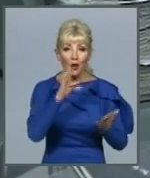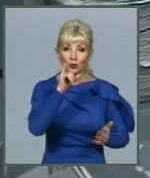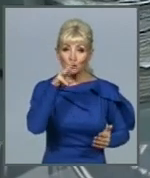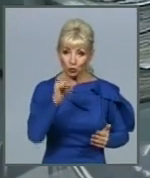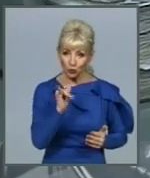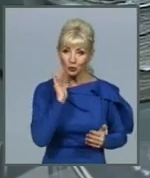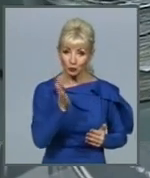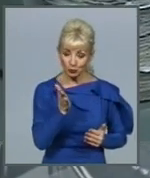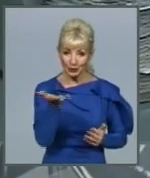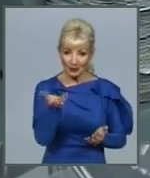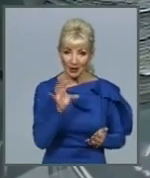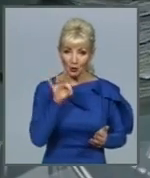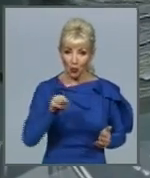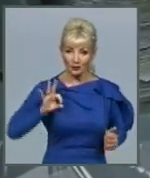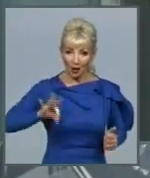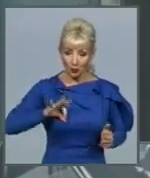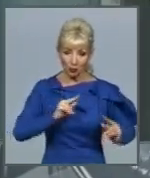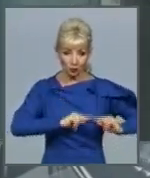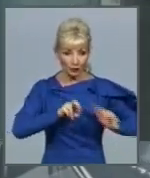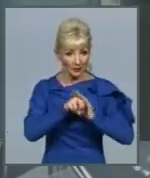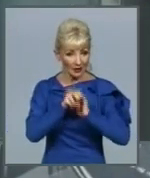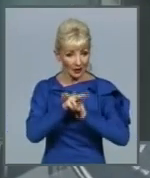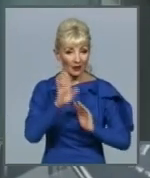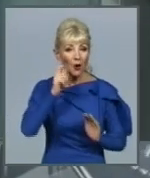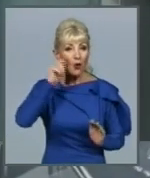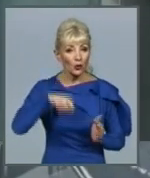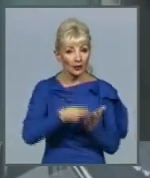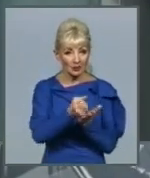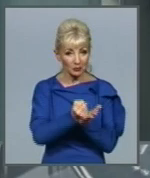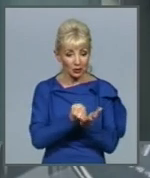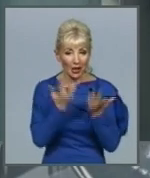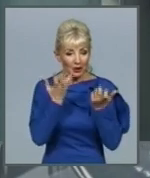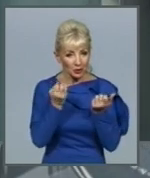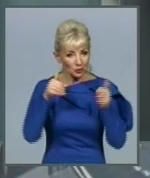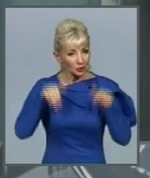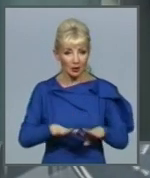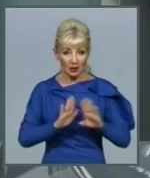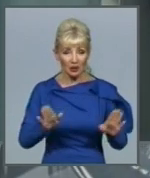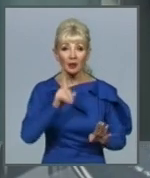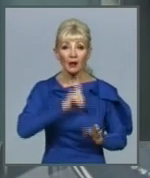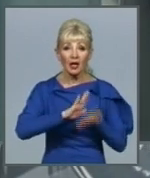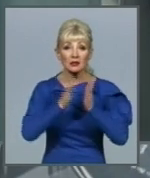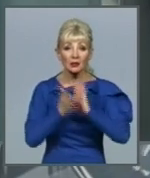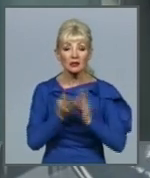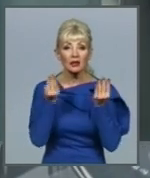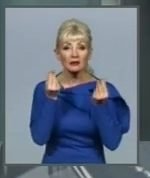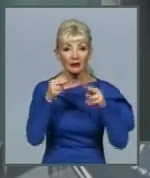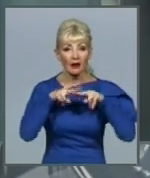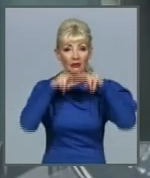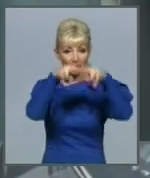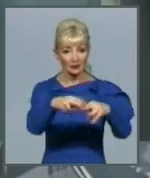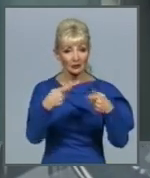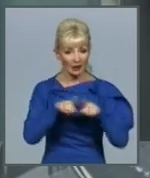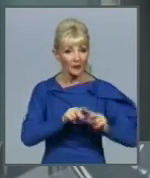трудових мігрантів до українського бюджету, відомості ще не вирішили. Поки ситуація грошових надходжень така. Трудові мігранти